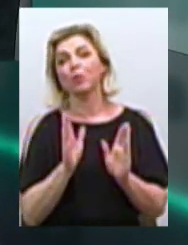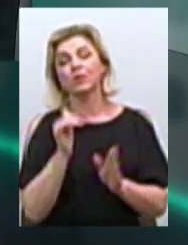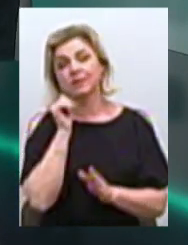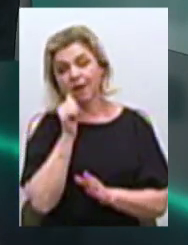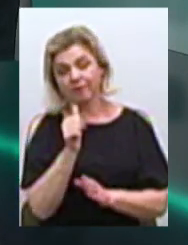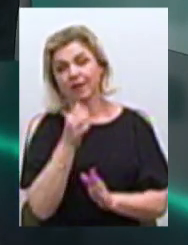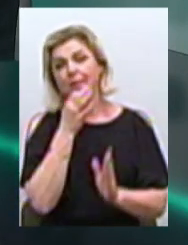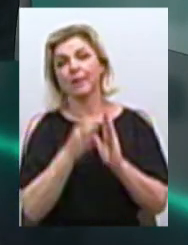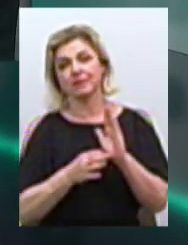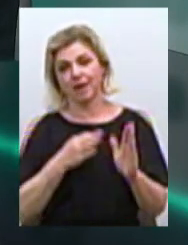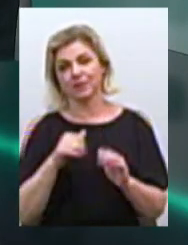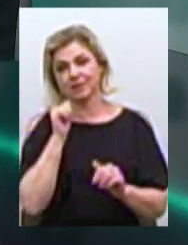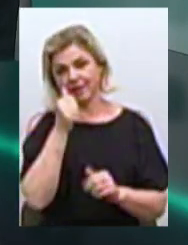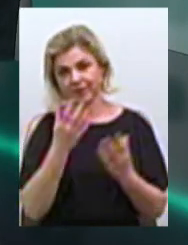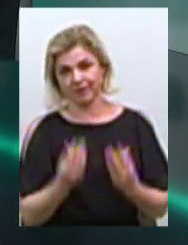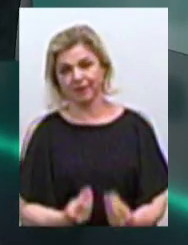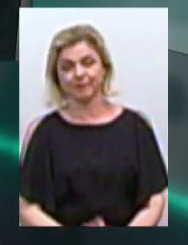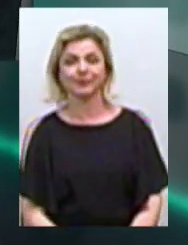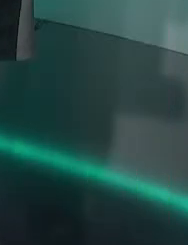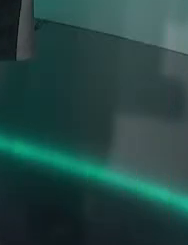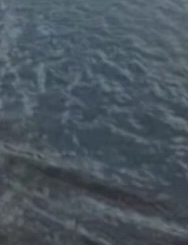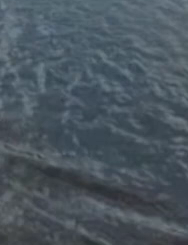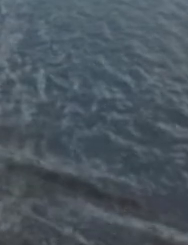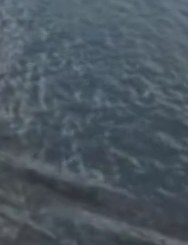наступна тема, підкаже наступний день. На все добре.